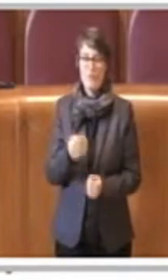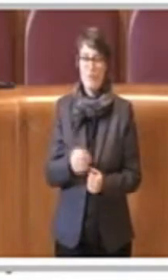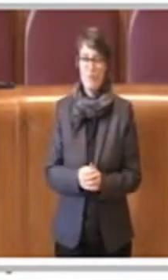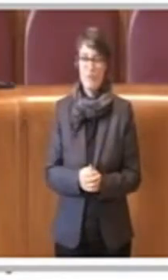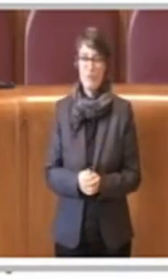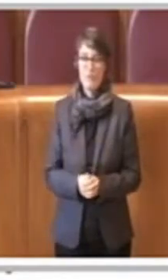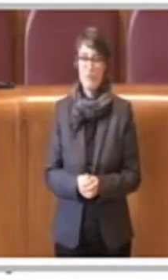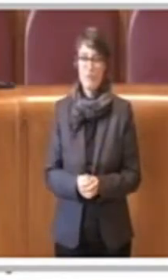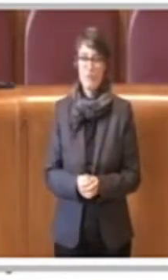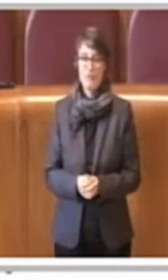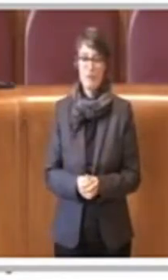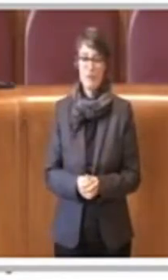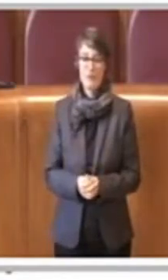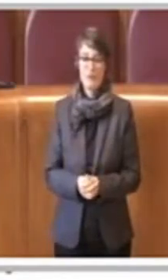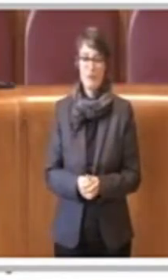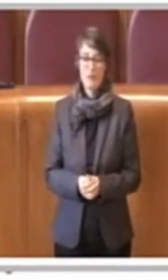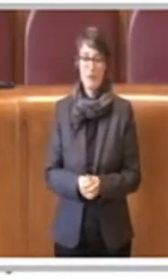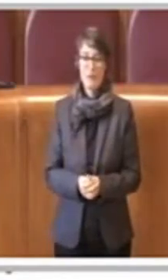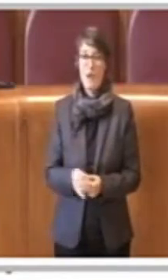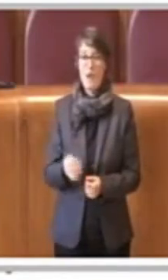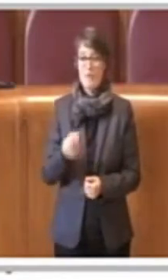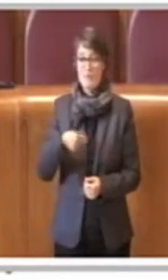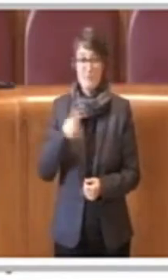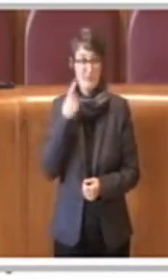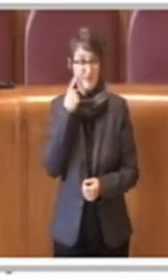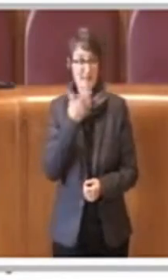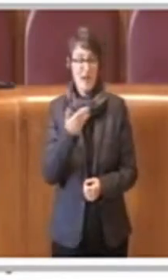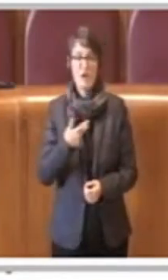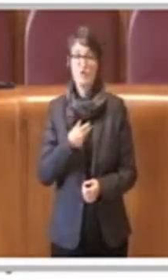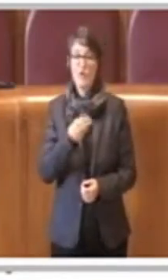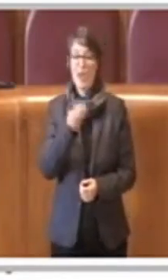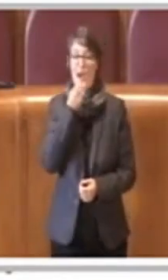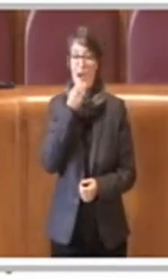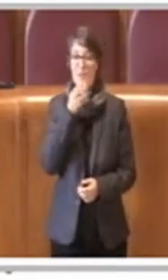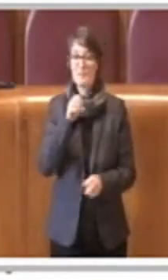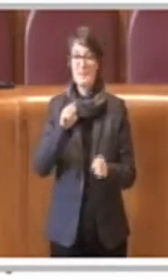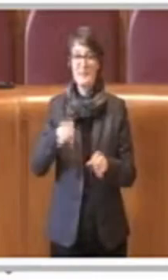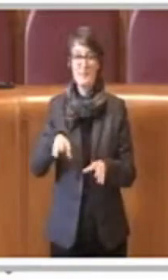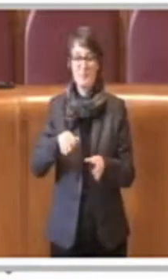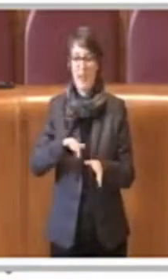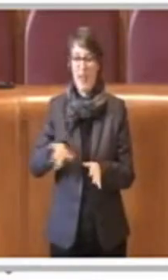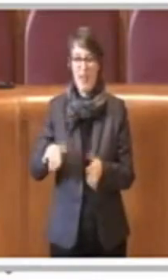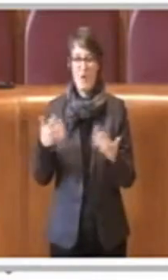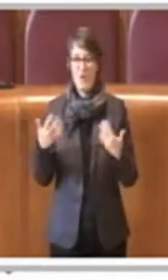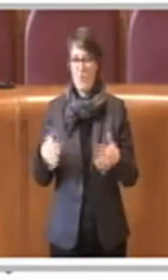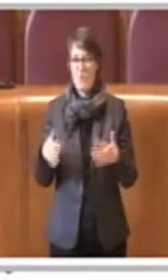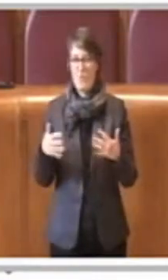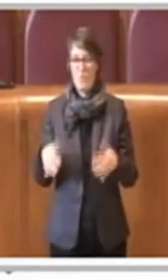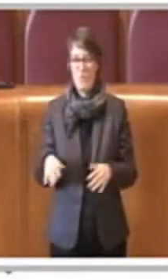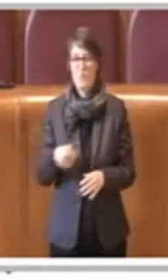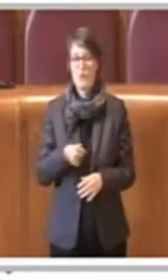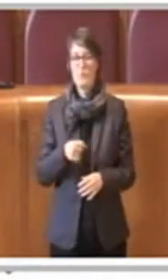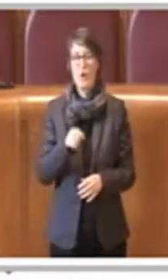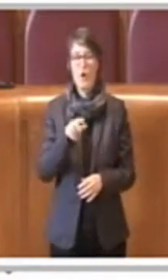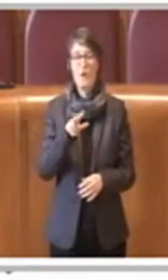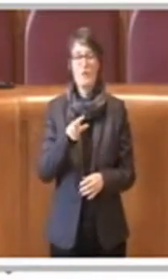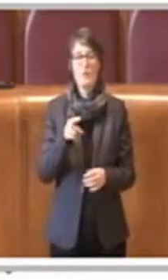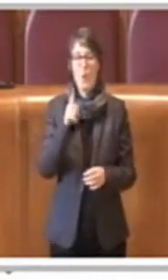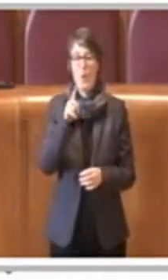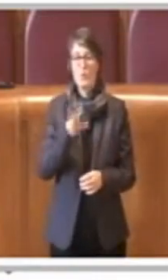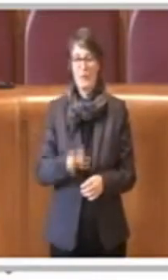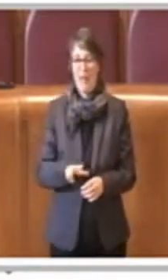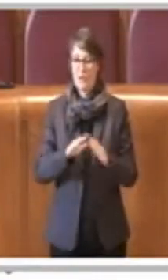spreco alimentare, parliamo di un terzo di elementi sprecati nel mondo e ci sono tante